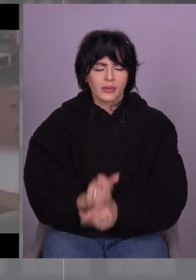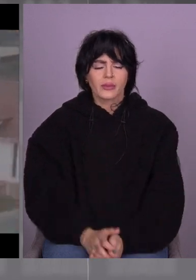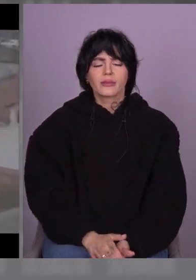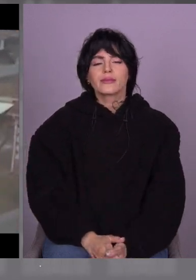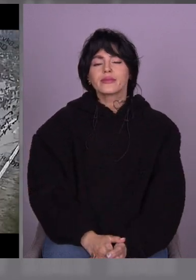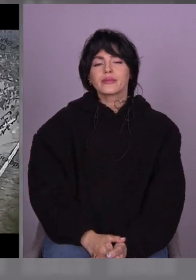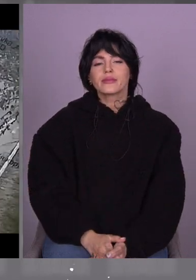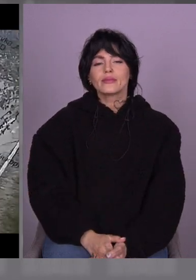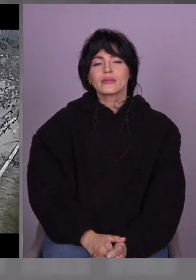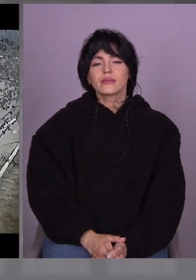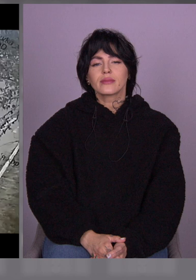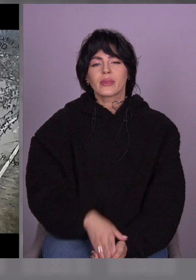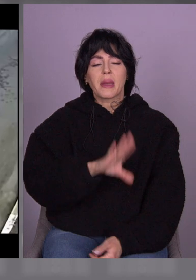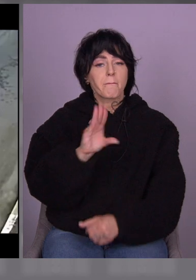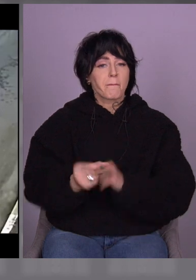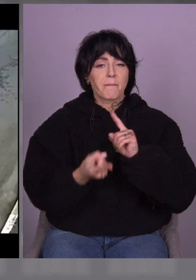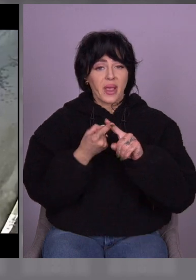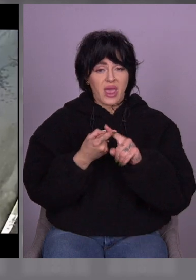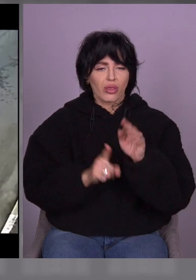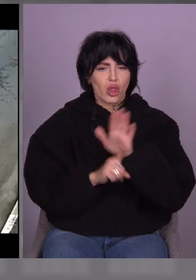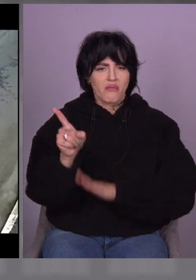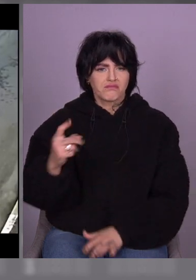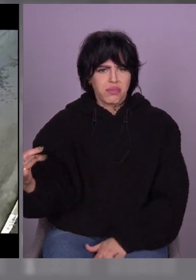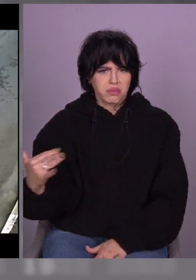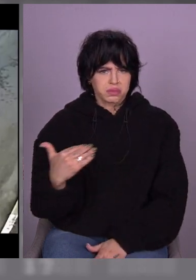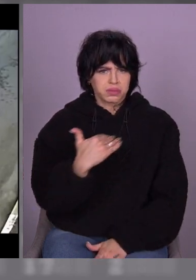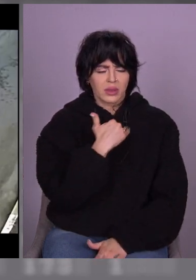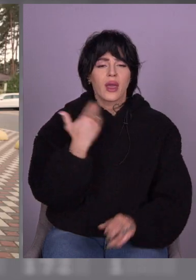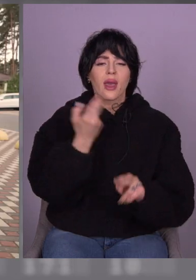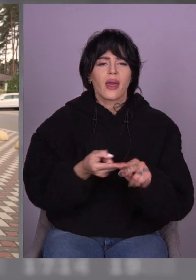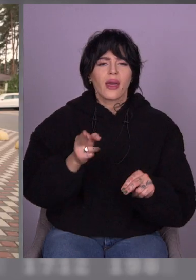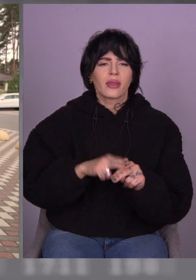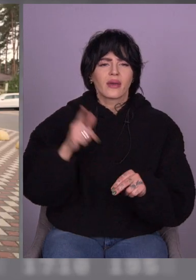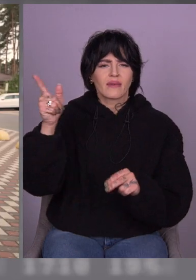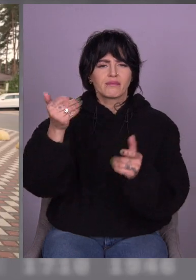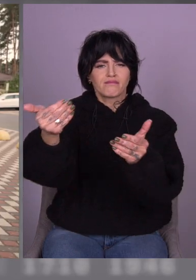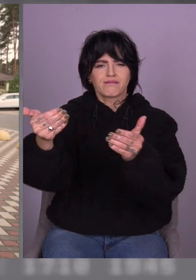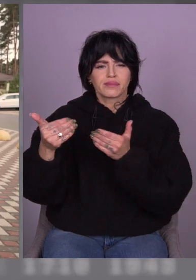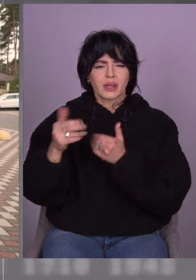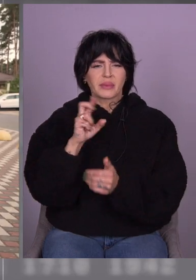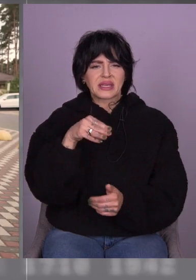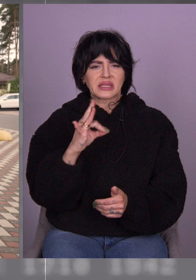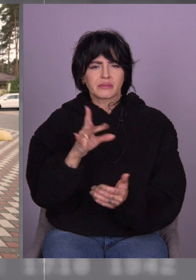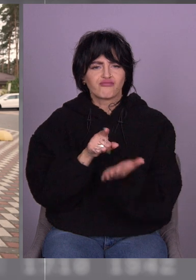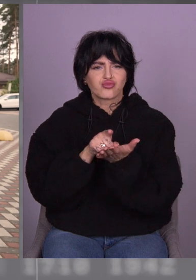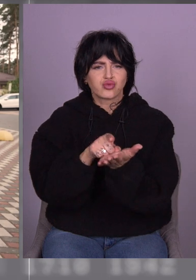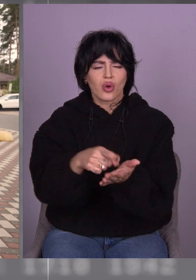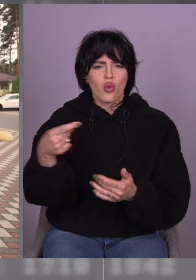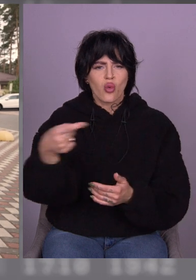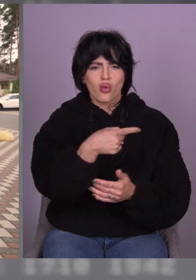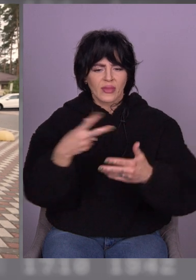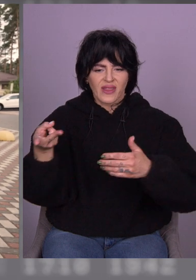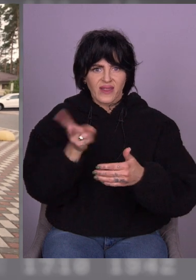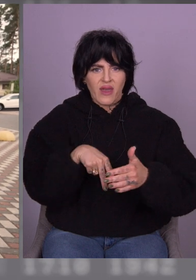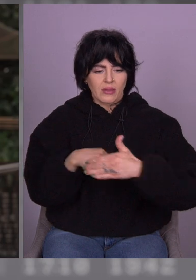Потім перші зайшли на нашу територію, це звідти тиля заїхав БТР один і другий, зразу за